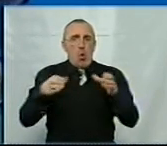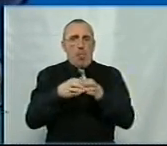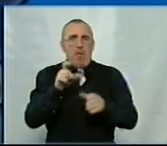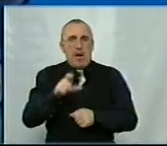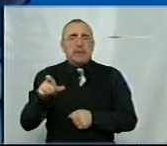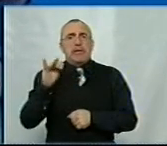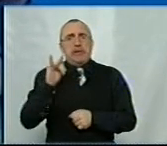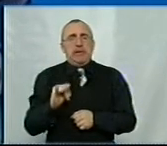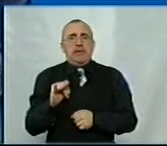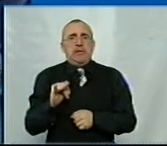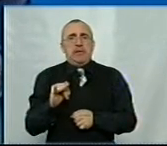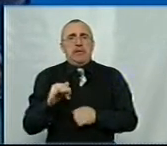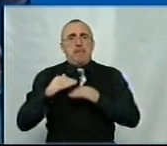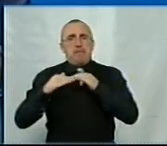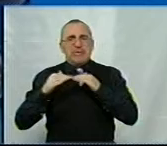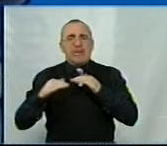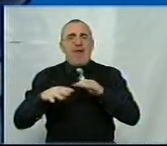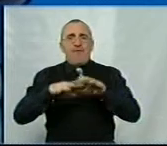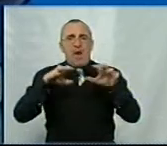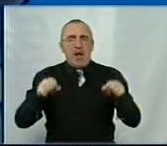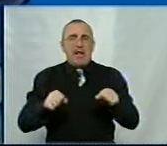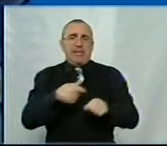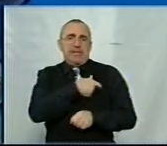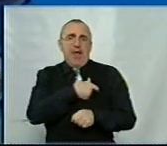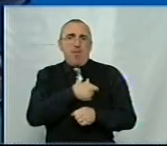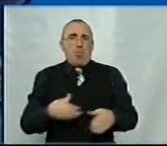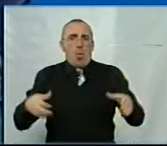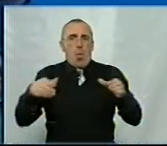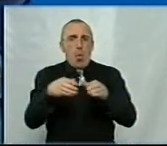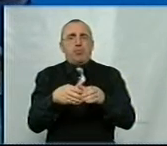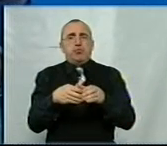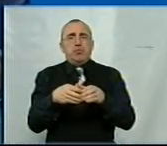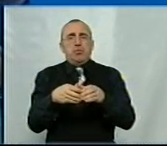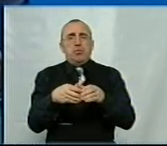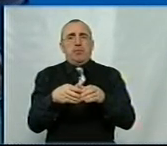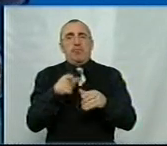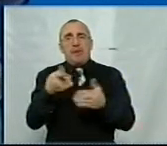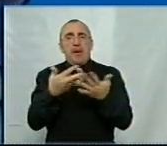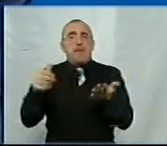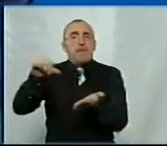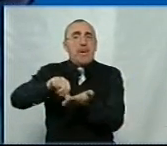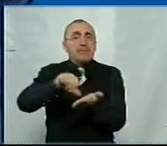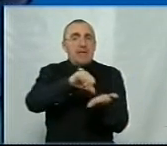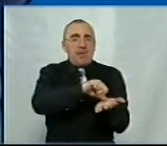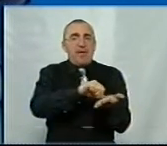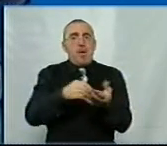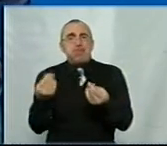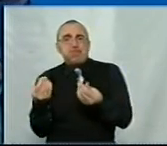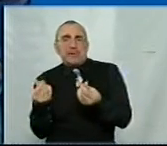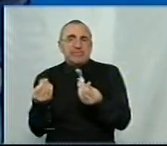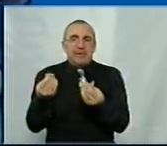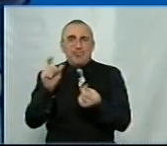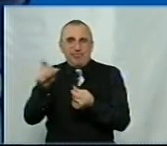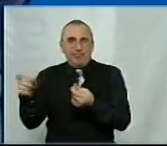місцевої влади, і депутатського корпусу, і тих представників бізнесу,